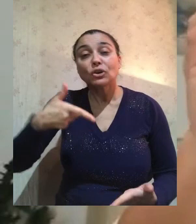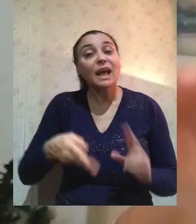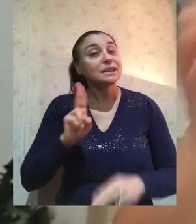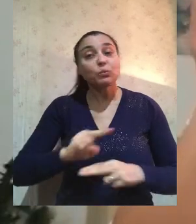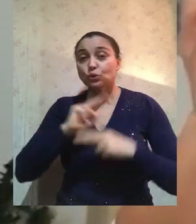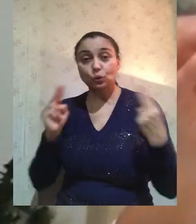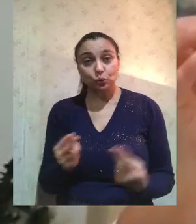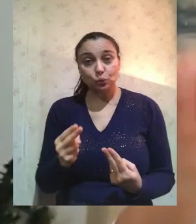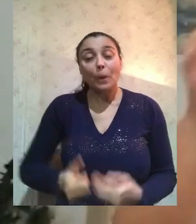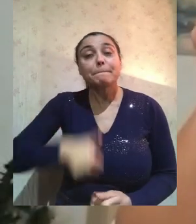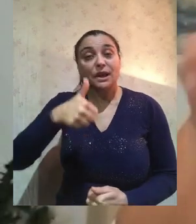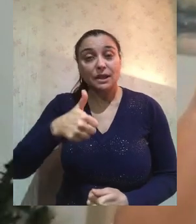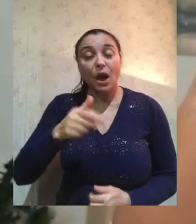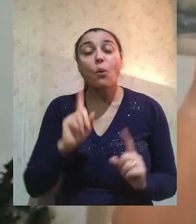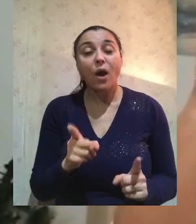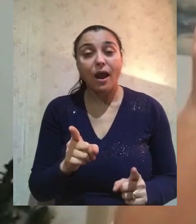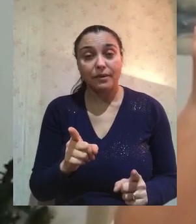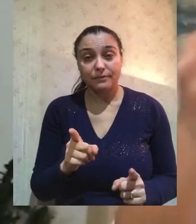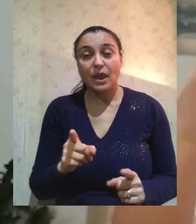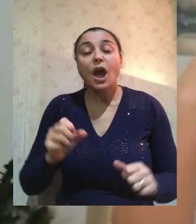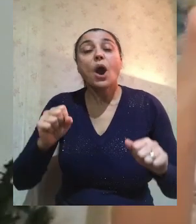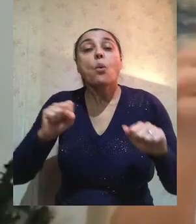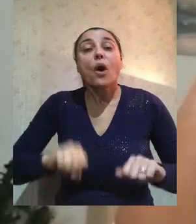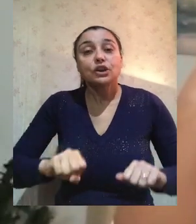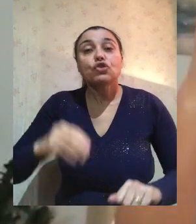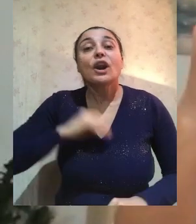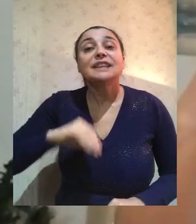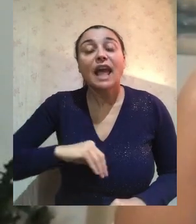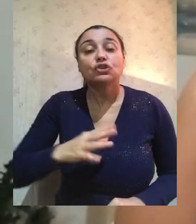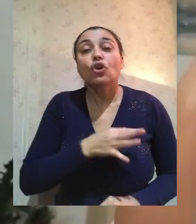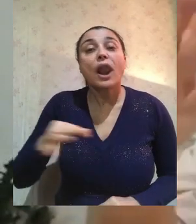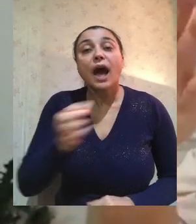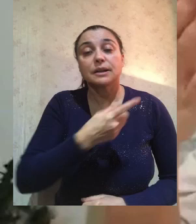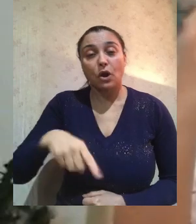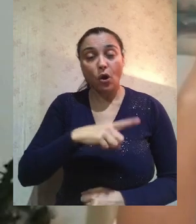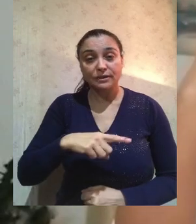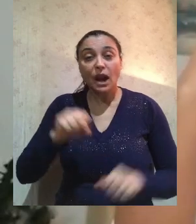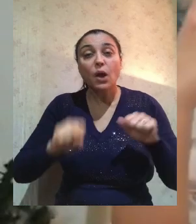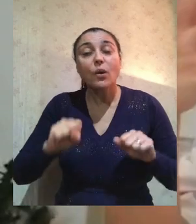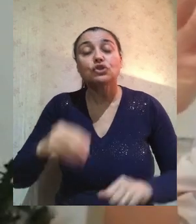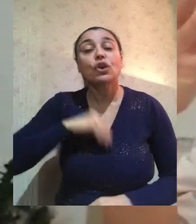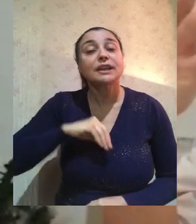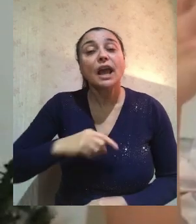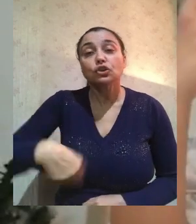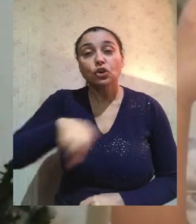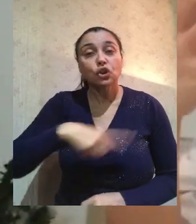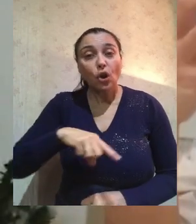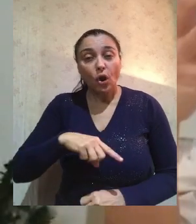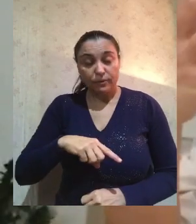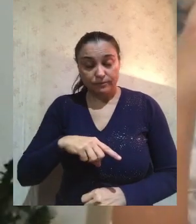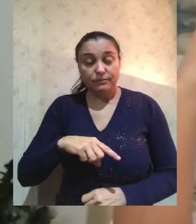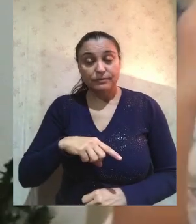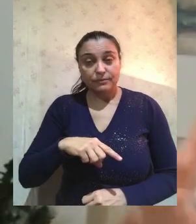sorella, per Gesù non è la guarigione del corpo, ma quella dello spirito, quella dell'anima, la guarigione dell'anima che è